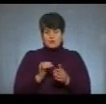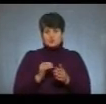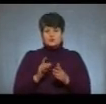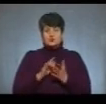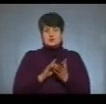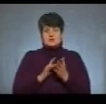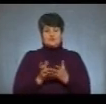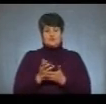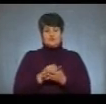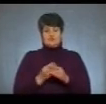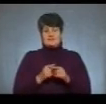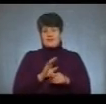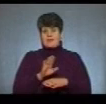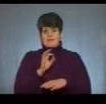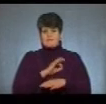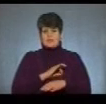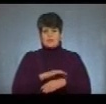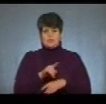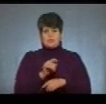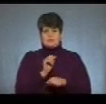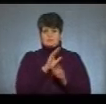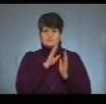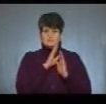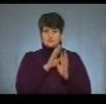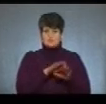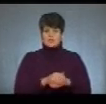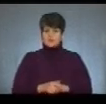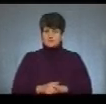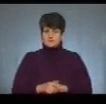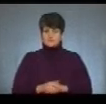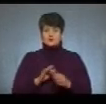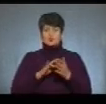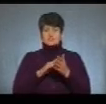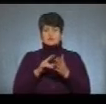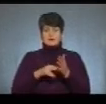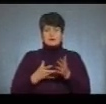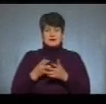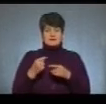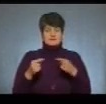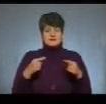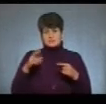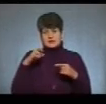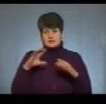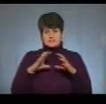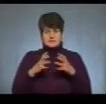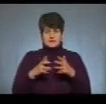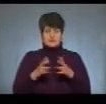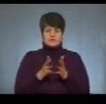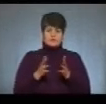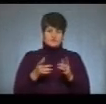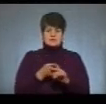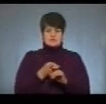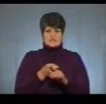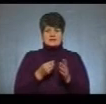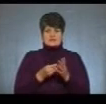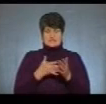збору це буде невигідно там зупинятись. Туристичний податок у готелях сплачують у різних країнах світу, він здебільшого залежить